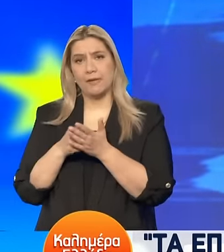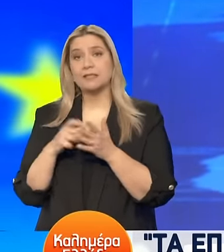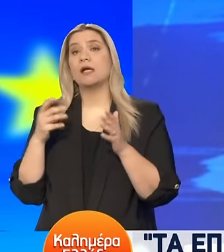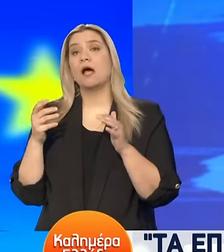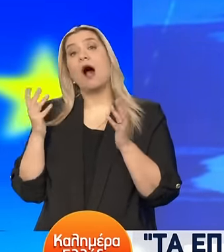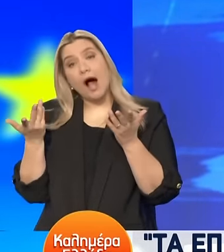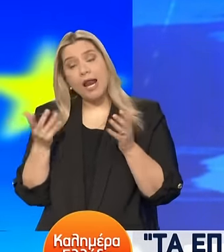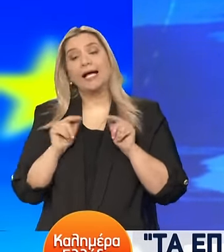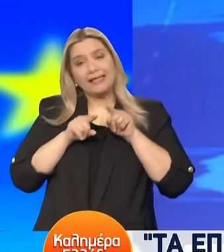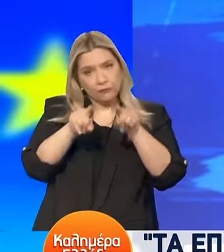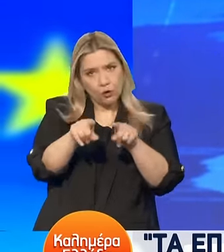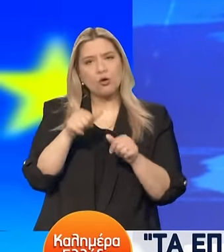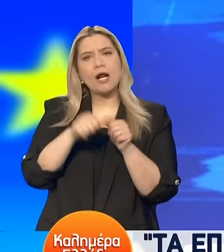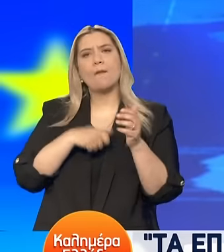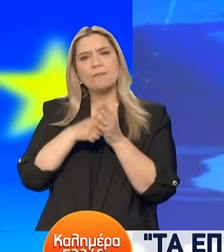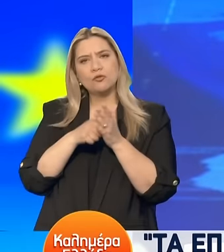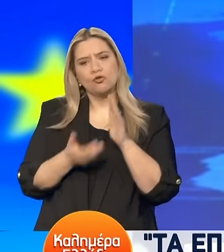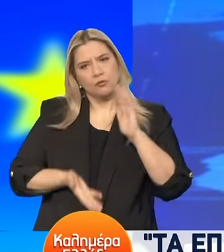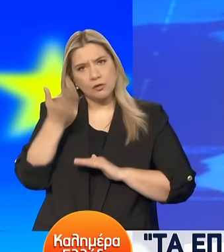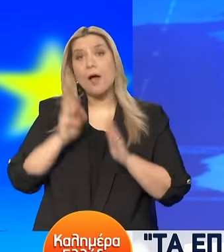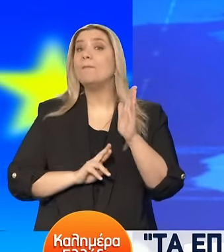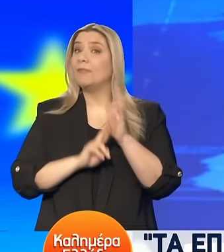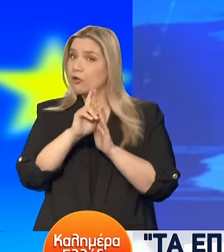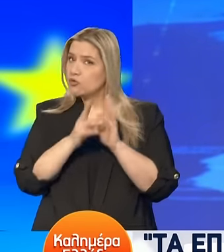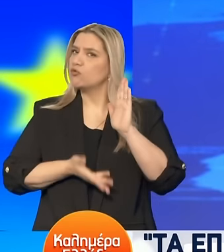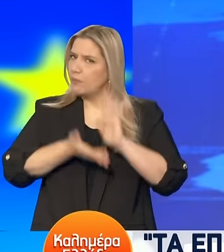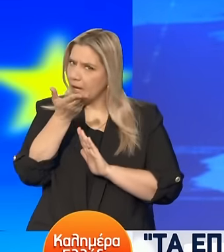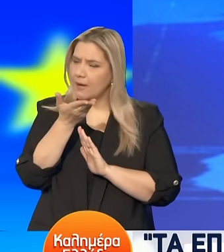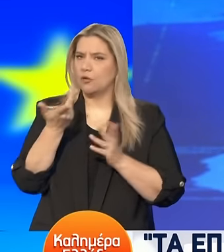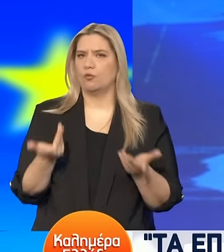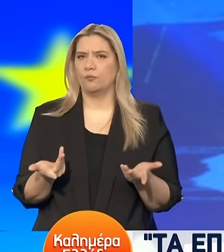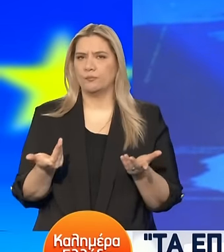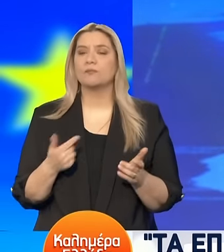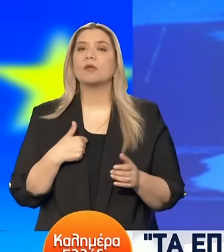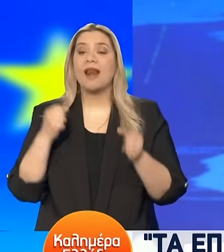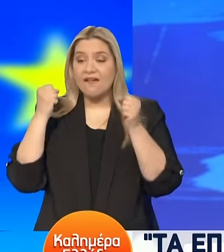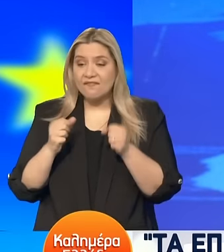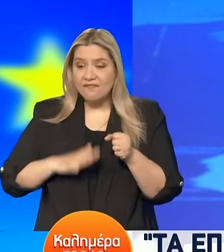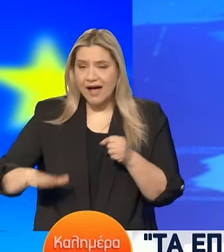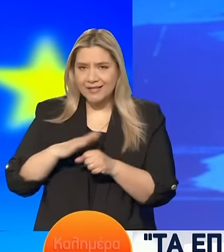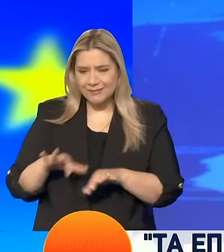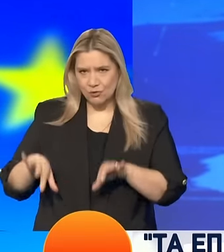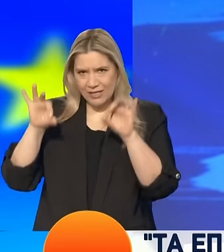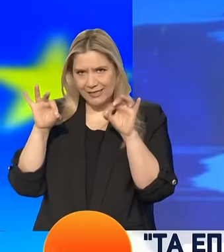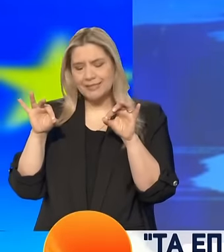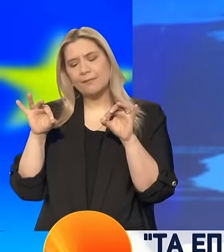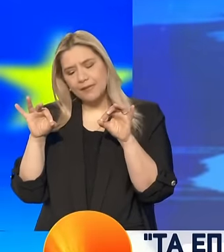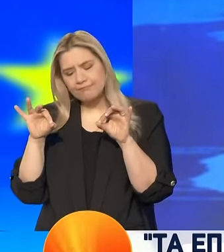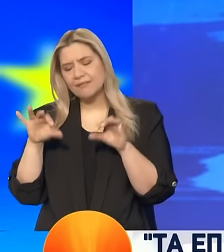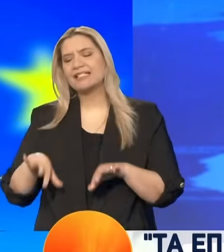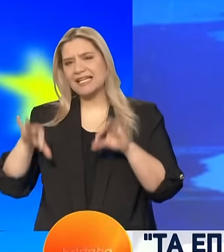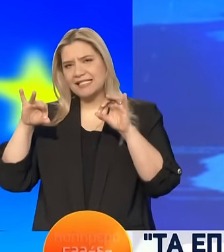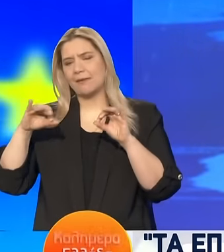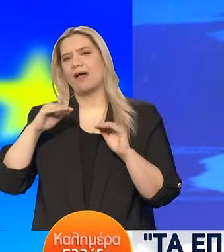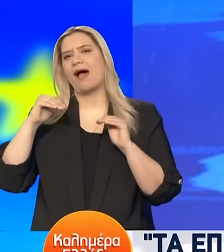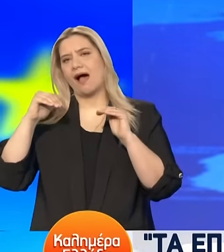Αθρηστικά και περισσότερο από τον πληθωρισμό Όμως η βάση αφετηρίας ήταν ήδη χαμηλή Λοιπόν, αυτό είναι το